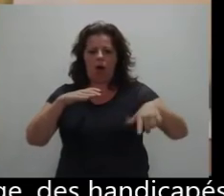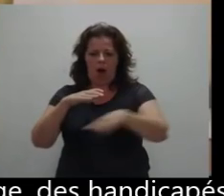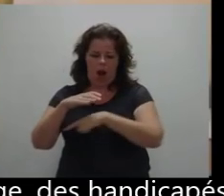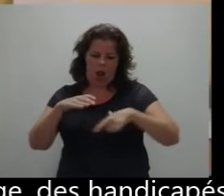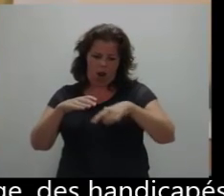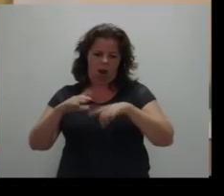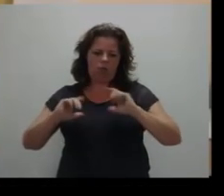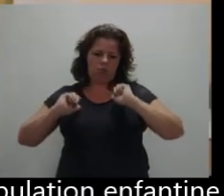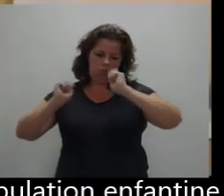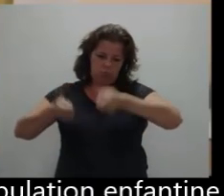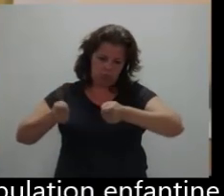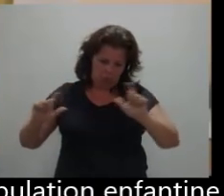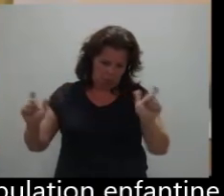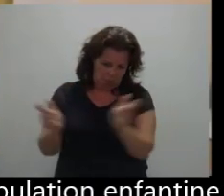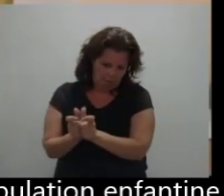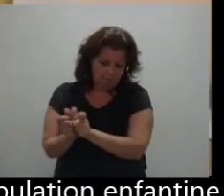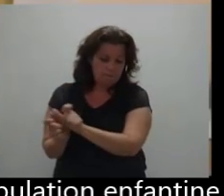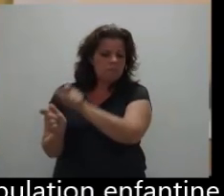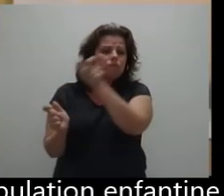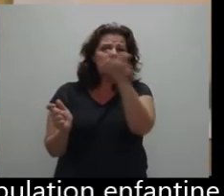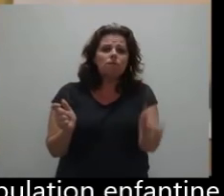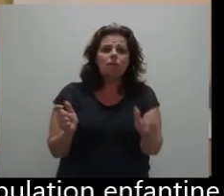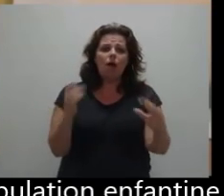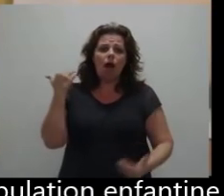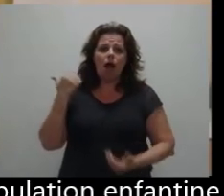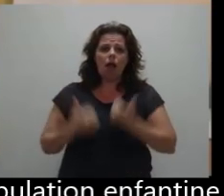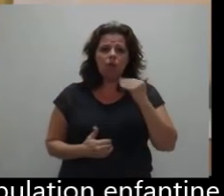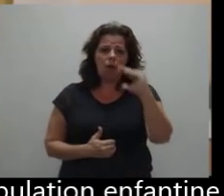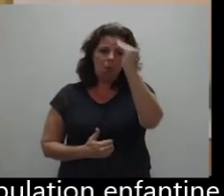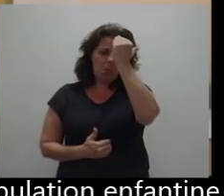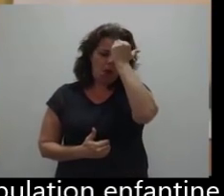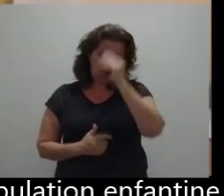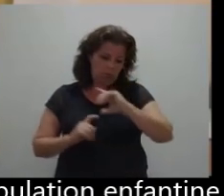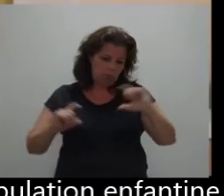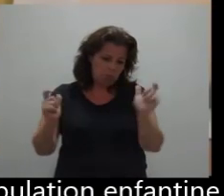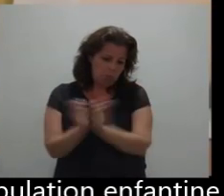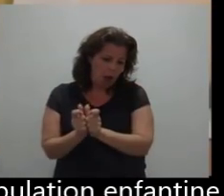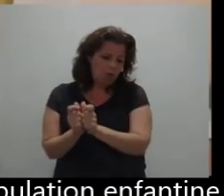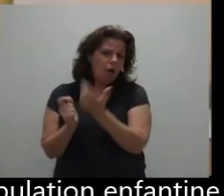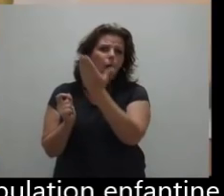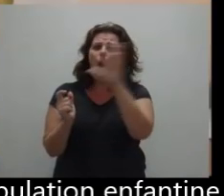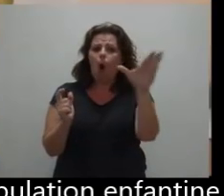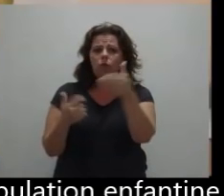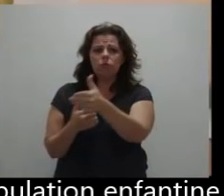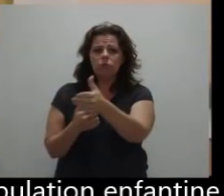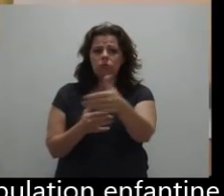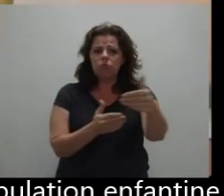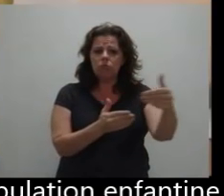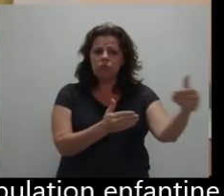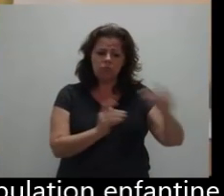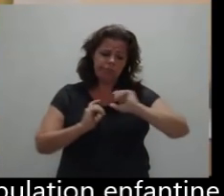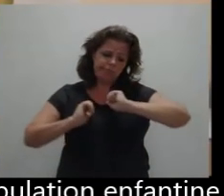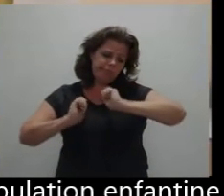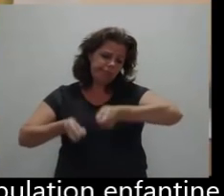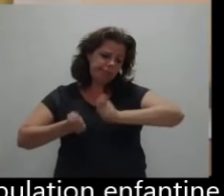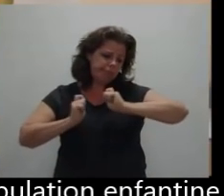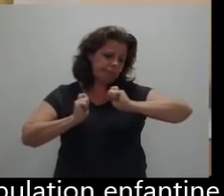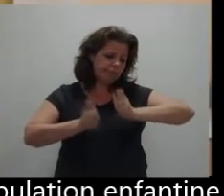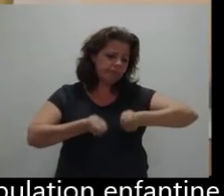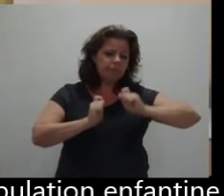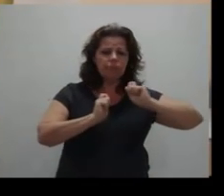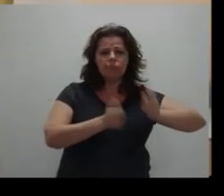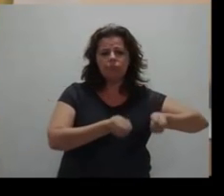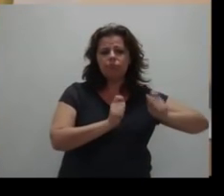mentaux et de quelques autres pans de populations enfantines placés activement dans